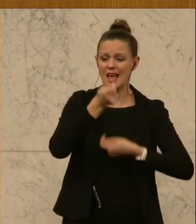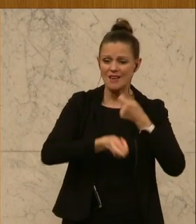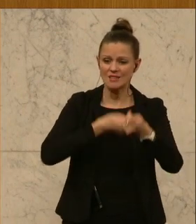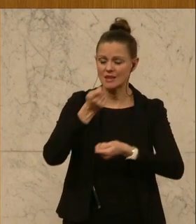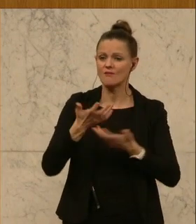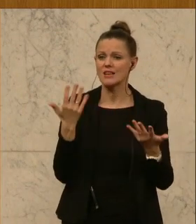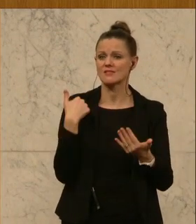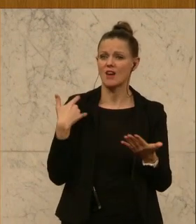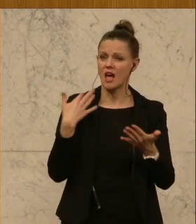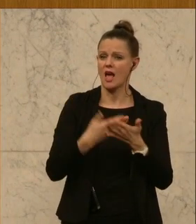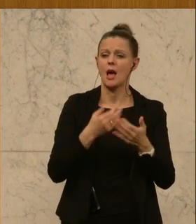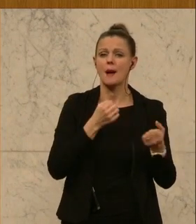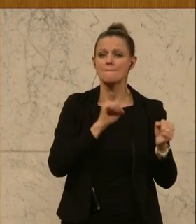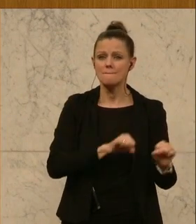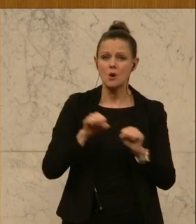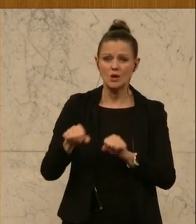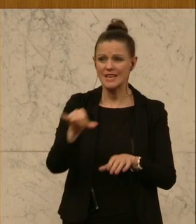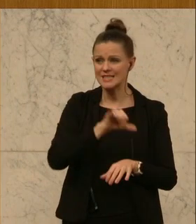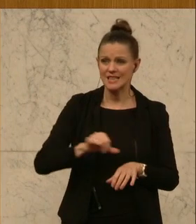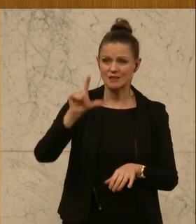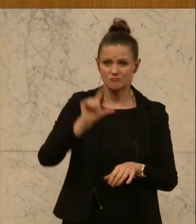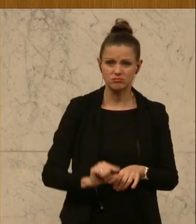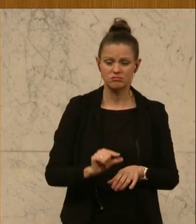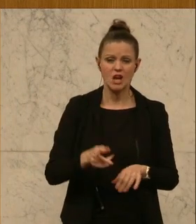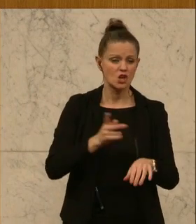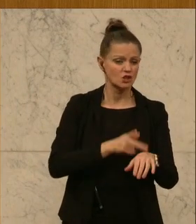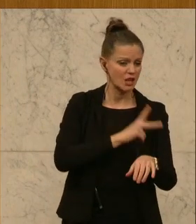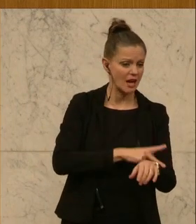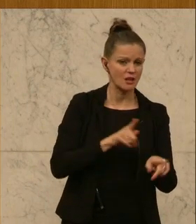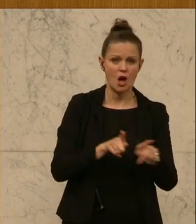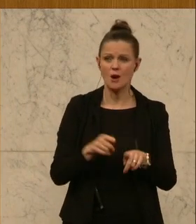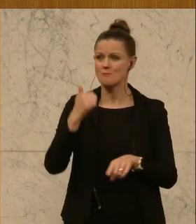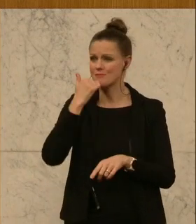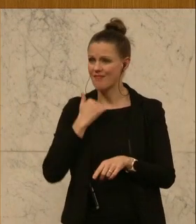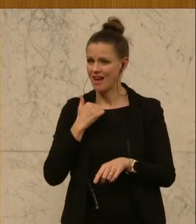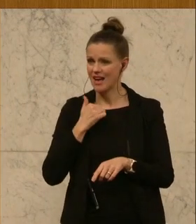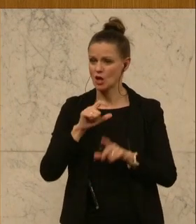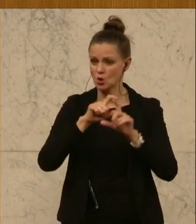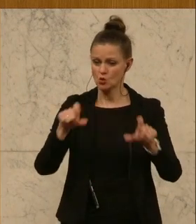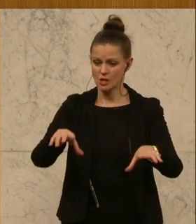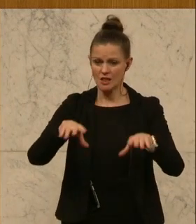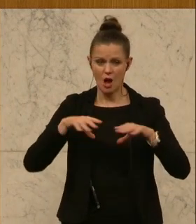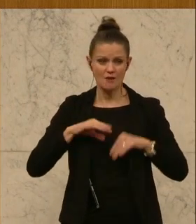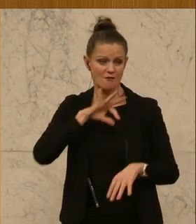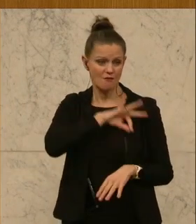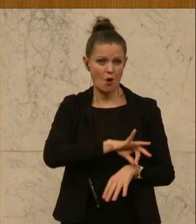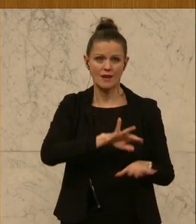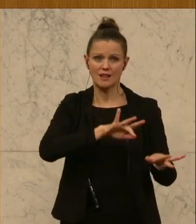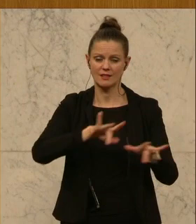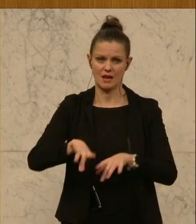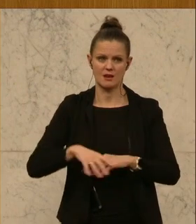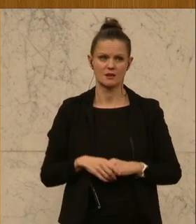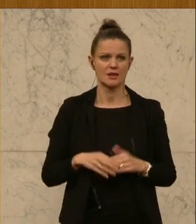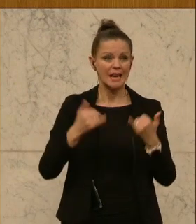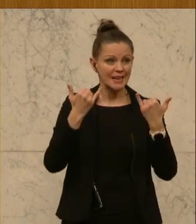möglich war zu höchst niedrigen Zinsen, was Staaten und auch Private als Schuldner davon profitiert haben. Und das